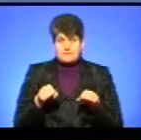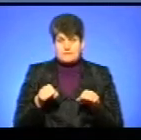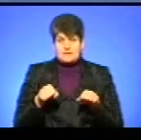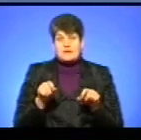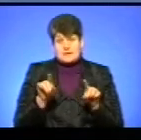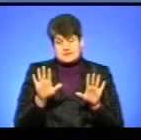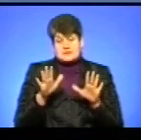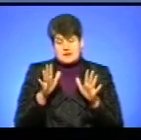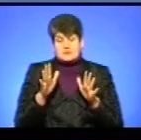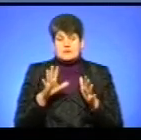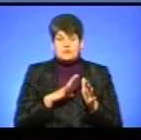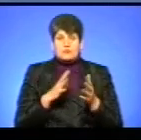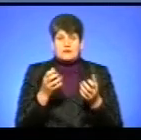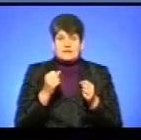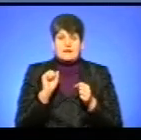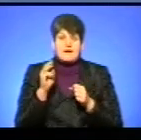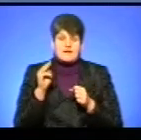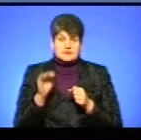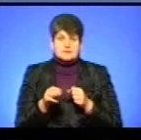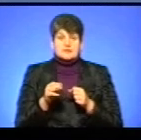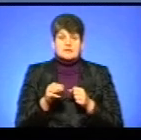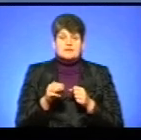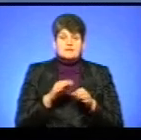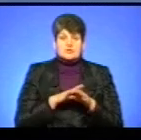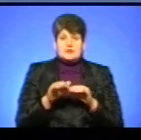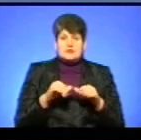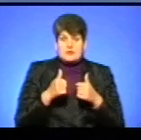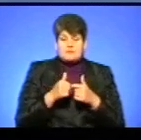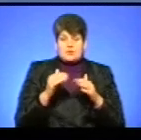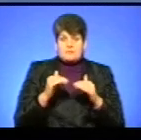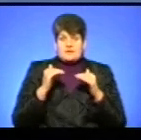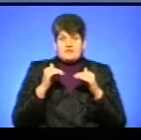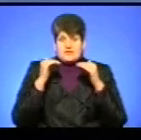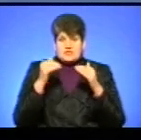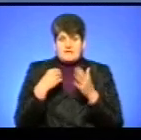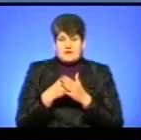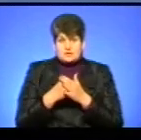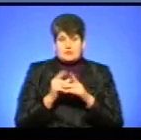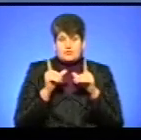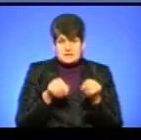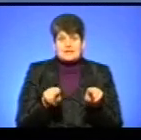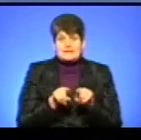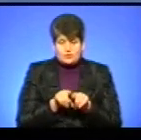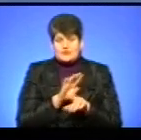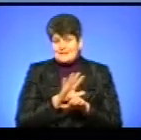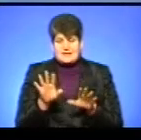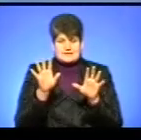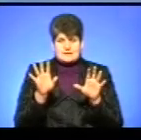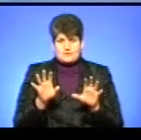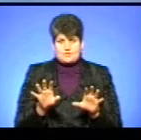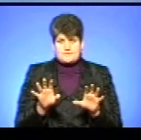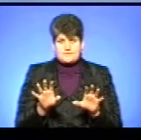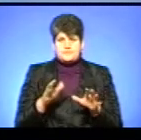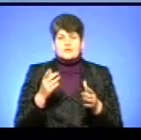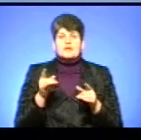власне, сталося, коли було прийняті акт, відповідне рішення виконкому про підвищення вартості проїзду, теж, до речі, незаконне. Яке б рішення було